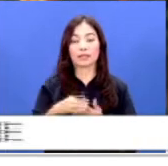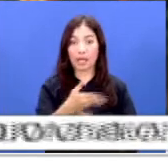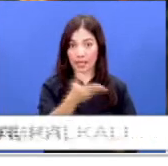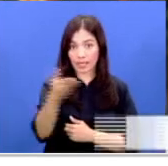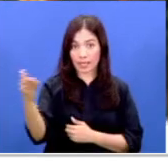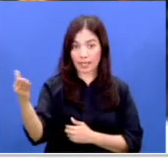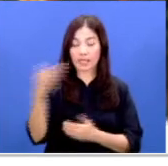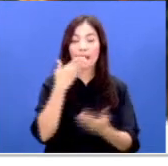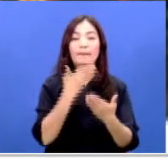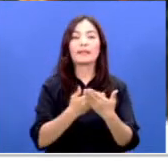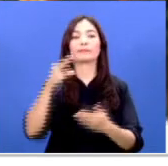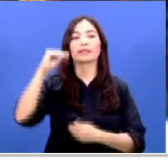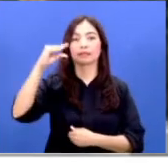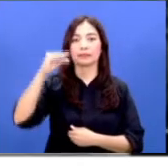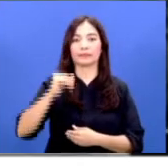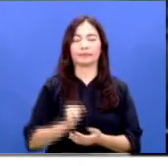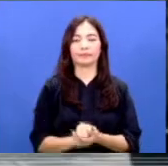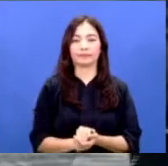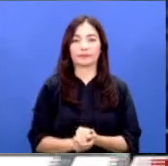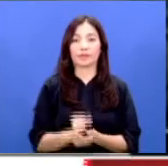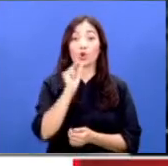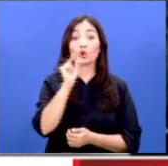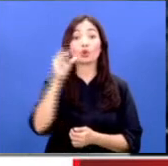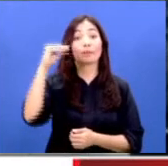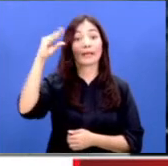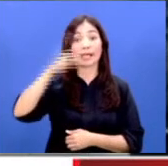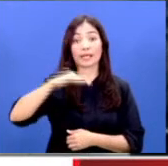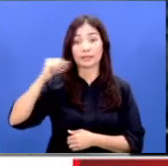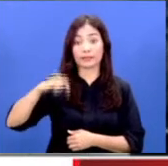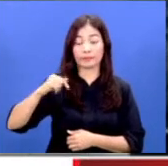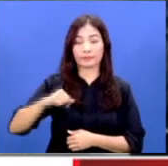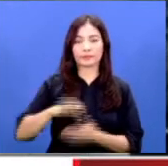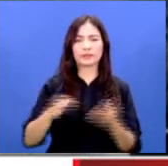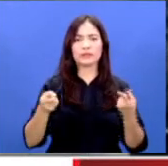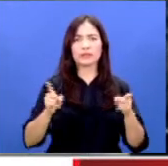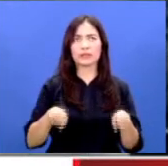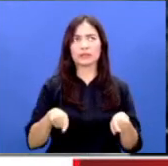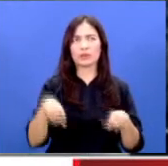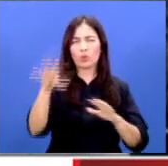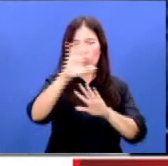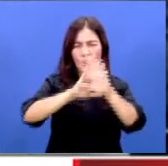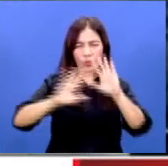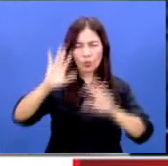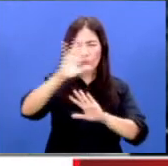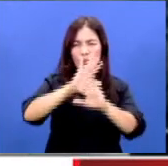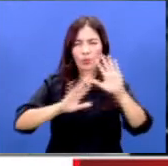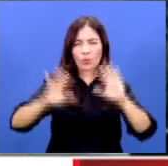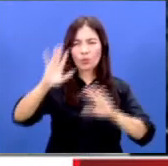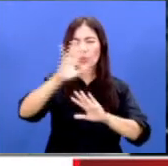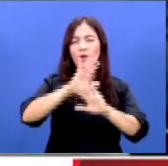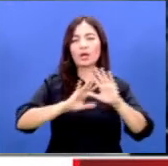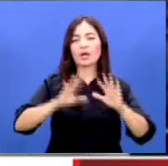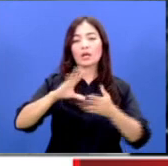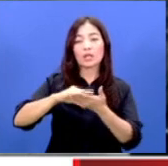pemirsa TV One. Untuk pagi hari ini terjadi kabut asap yang muncul memang tidak